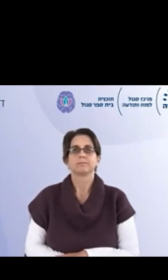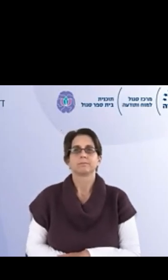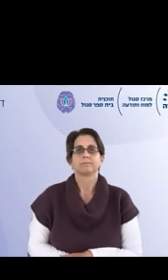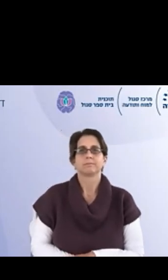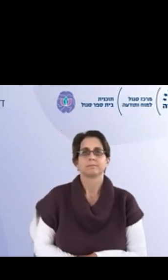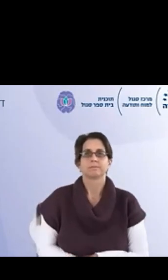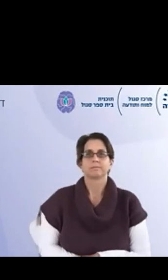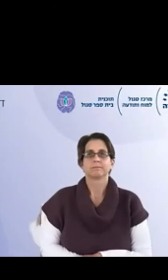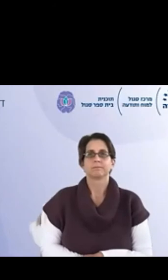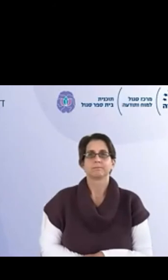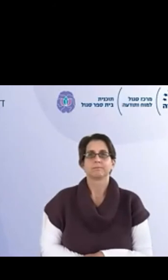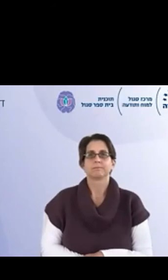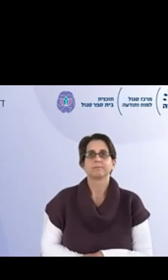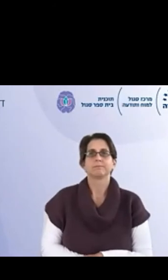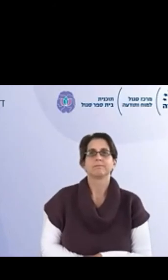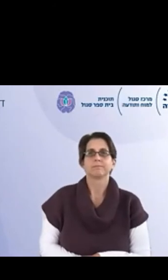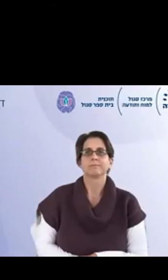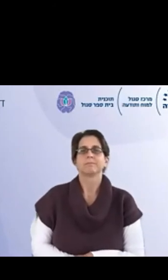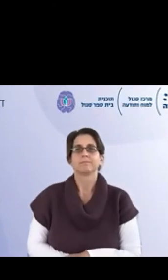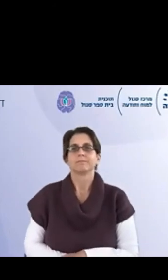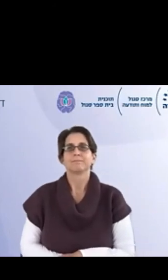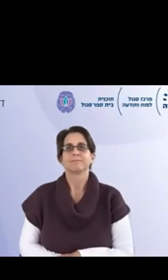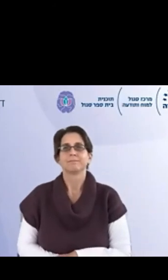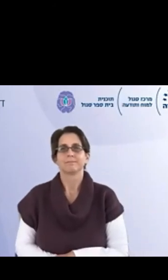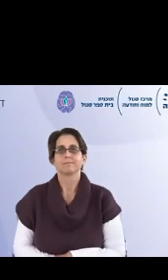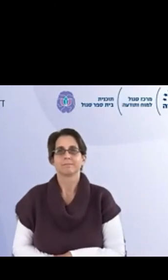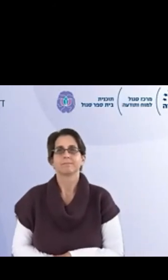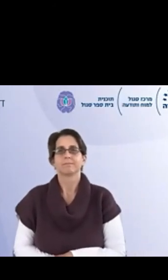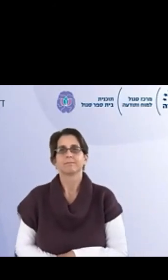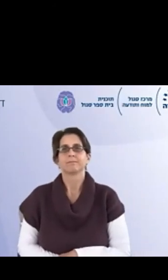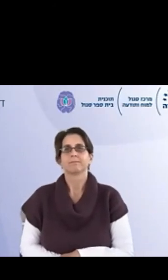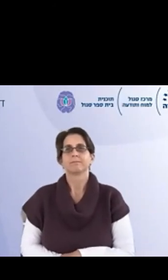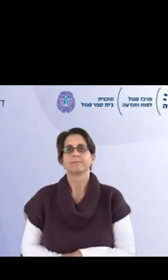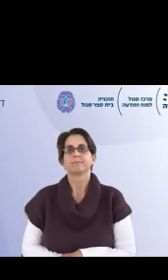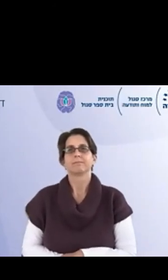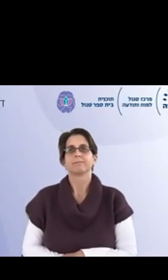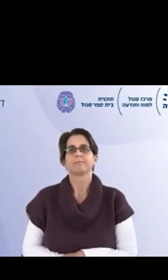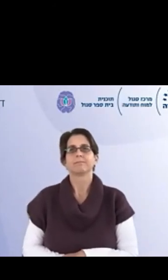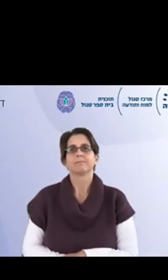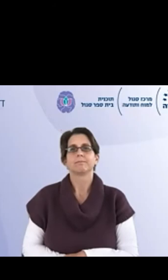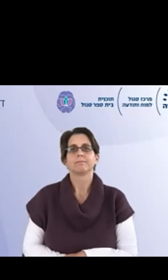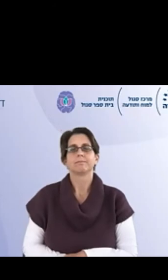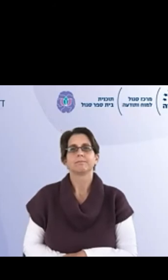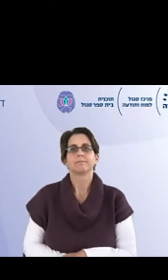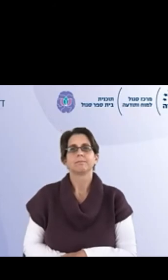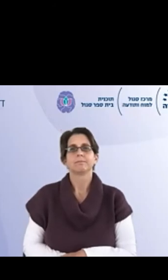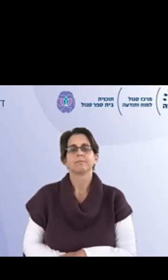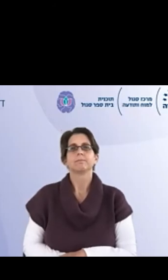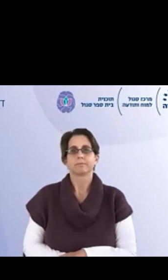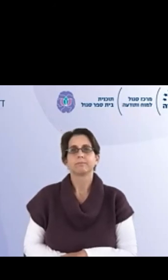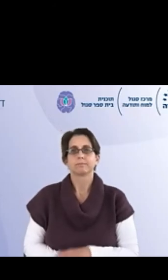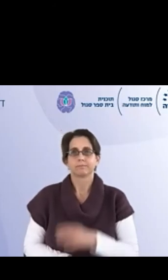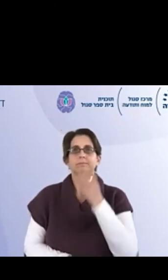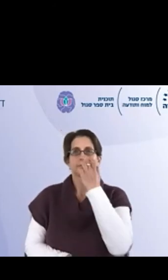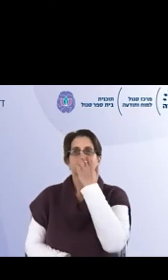אומר שכולם בעניין, כולם מתחברים, כולם משתפים פעולה, אלא זה הייתה איזושהי יצרת כוונות של אוקיי, הבית ספר יכול ללכת